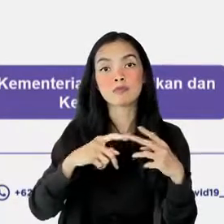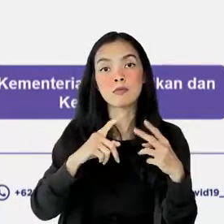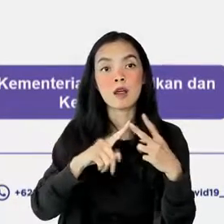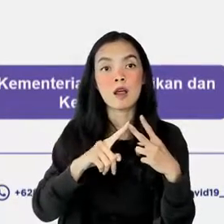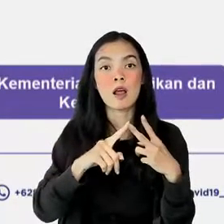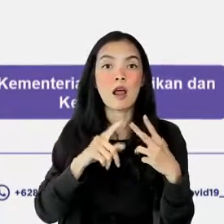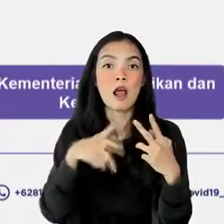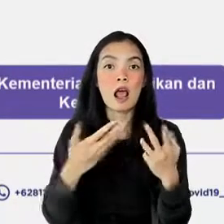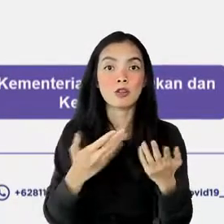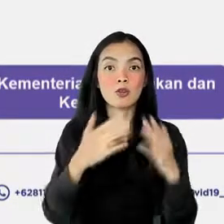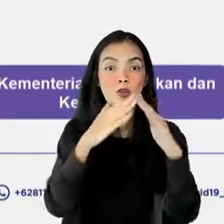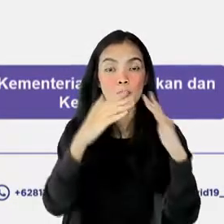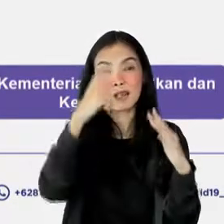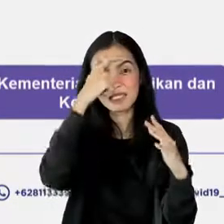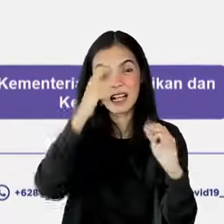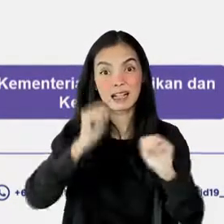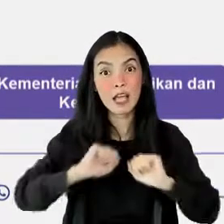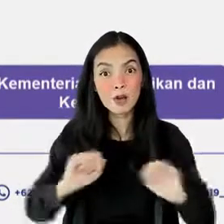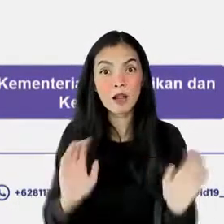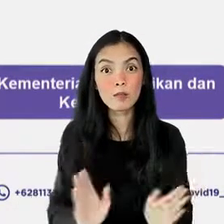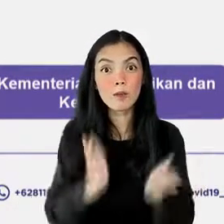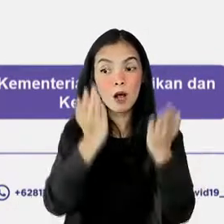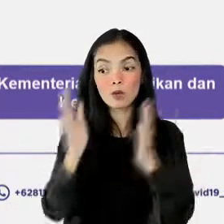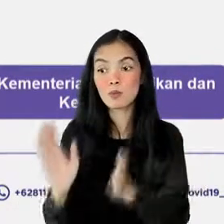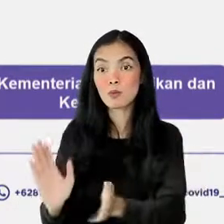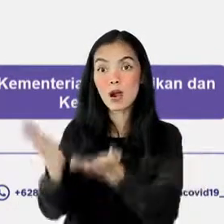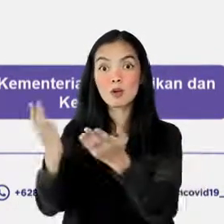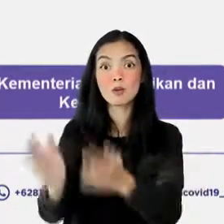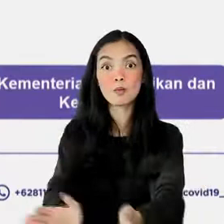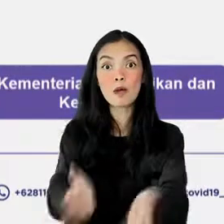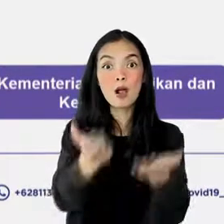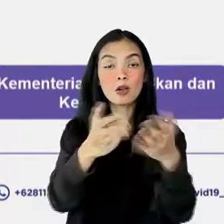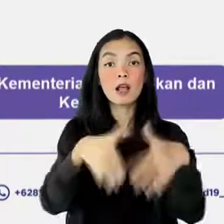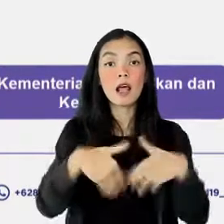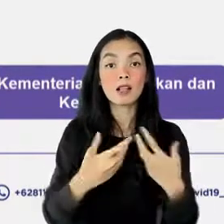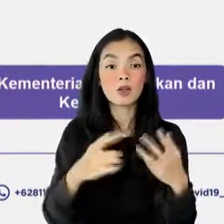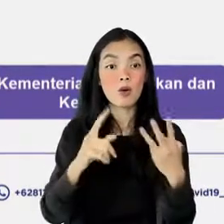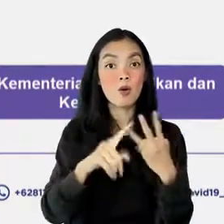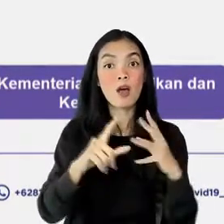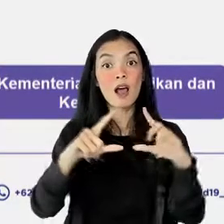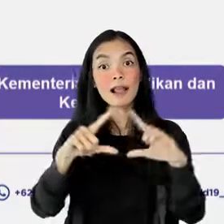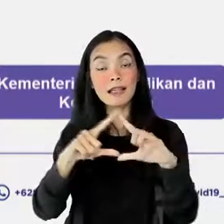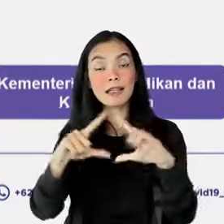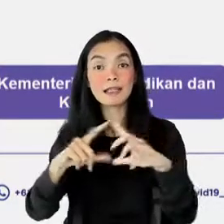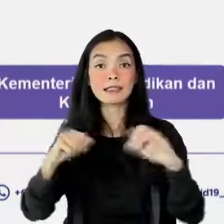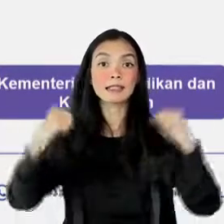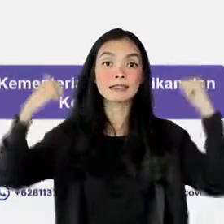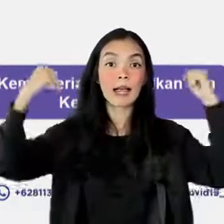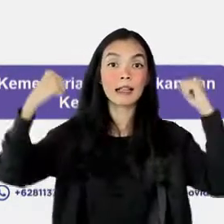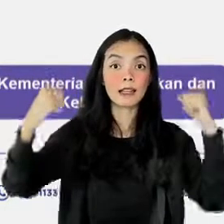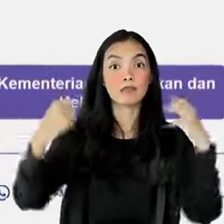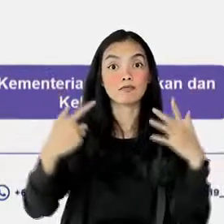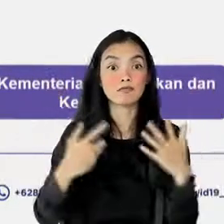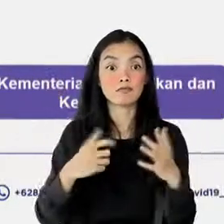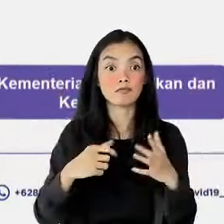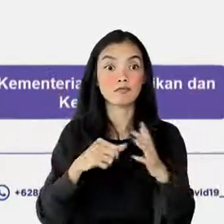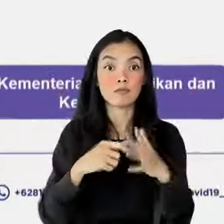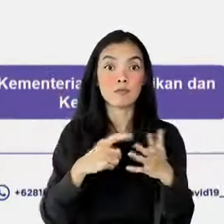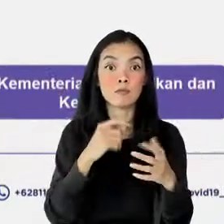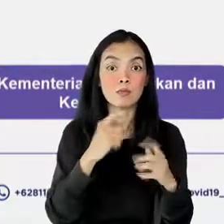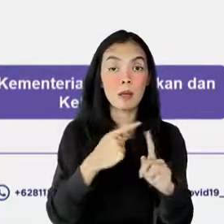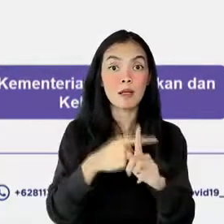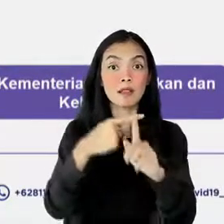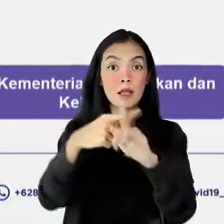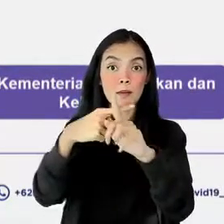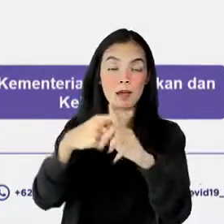atau pembangunan rumah sakit darurat maupun penambahan jumlah alat kesehatan pendukung. Upaya ini didukung